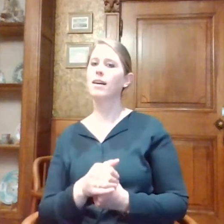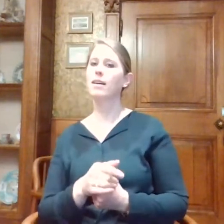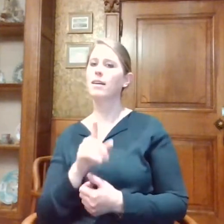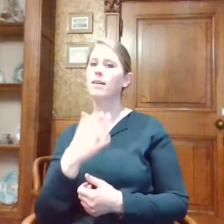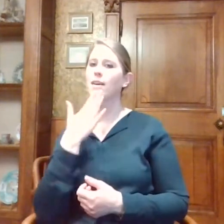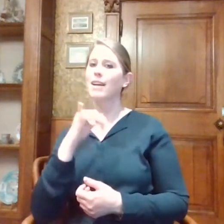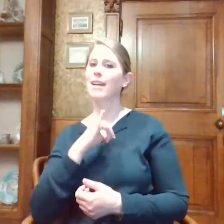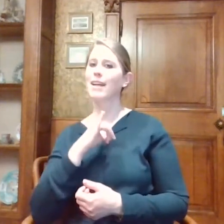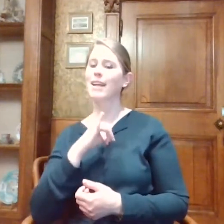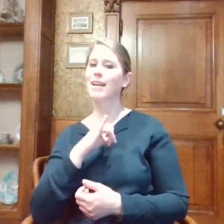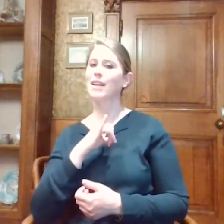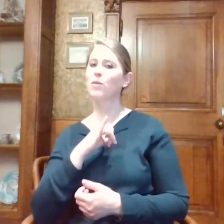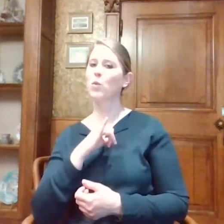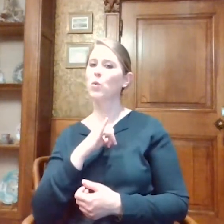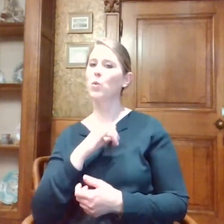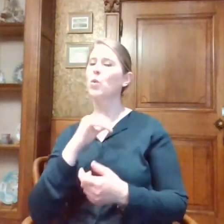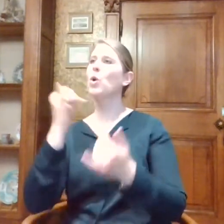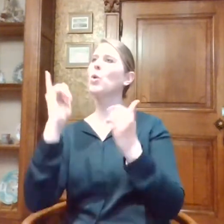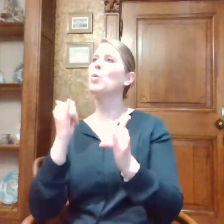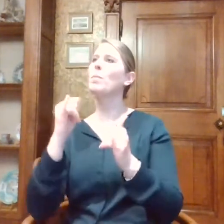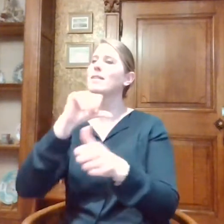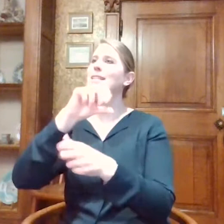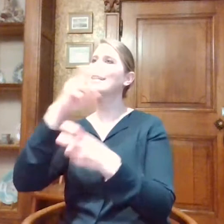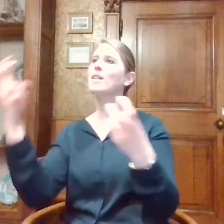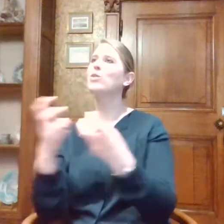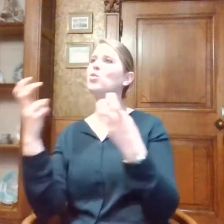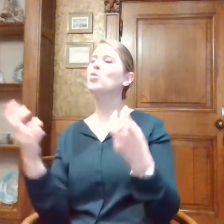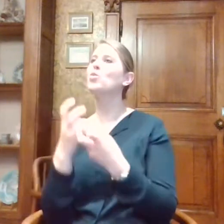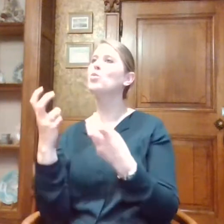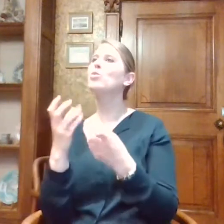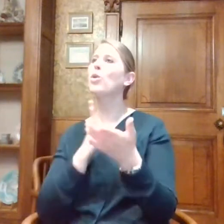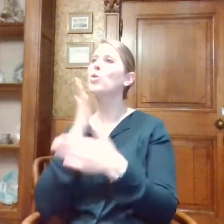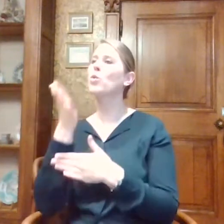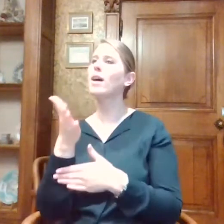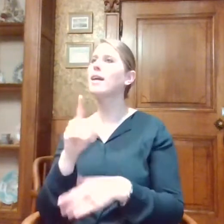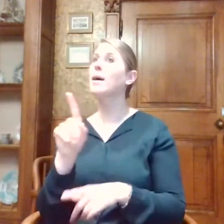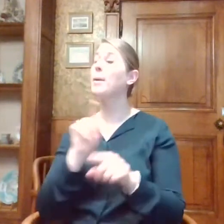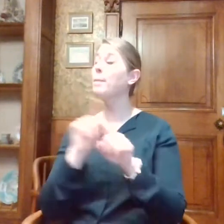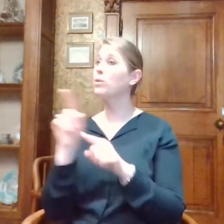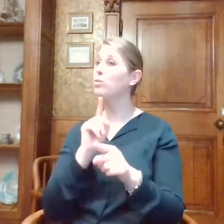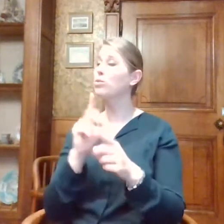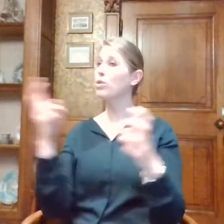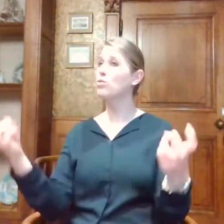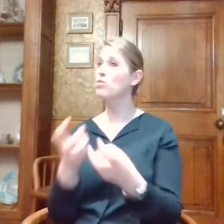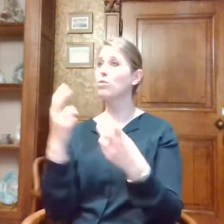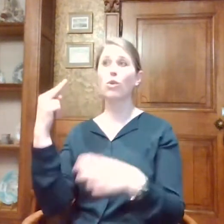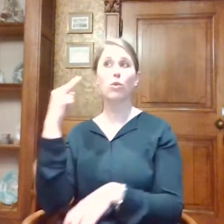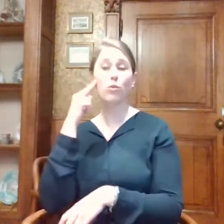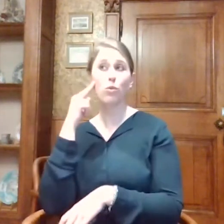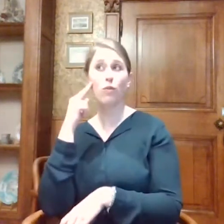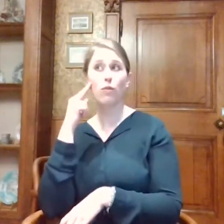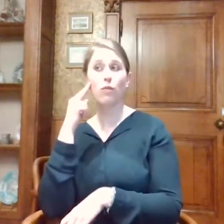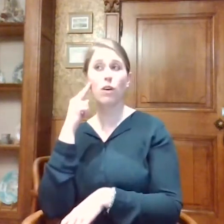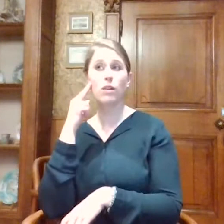er ook een toepassing om een zoektocht toegankelijk te maken voor dit doelpubliek? Je bedoelt een zoektocht voor dove mensen?